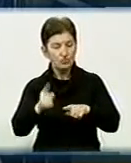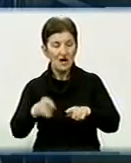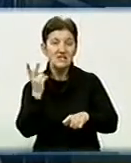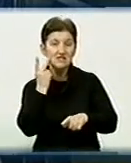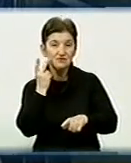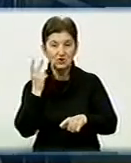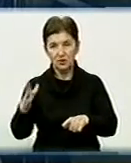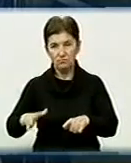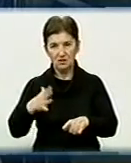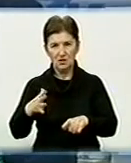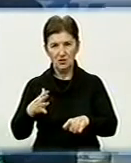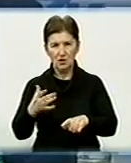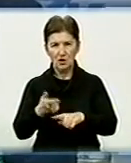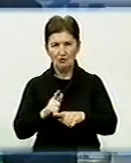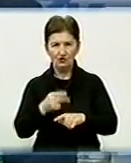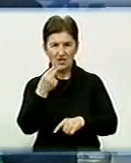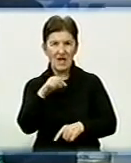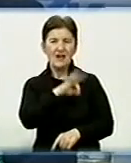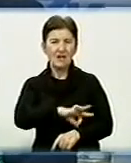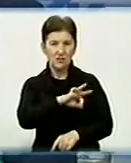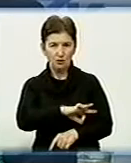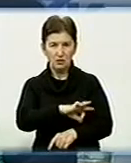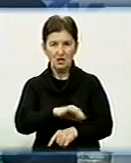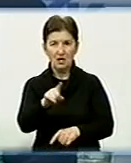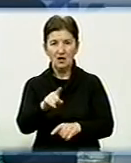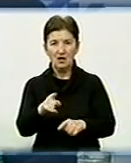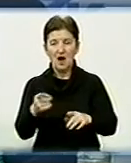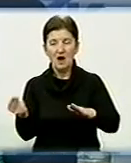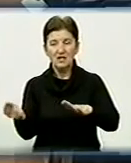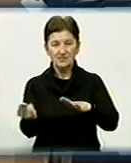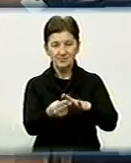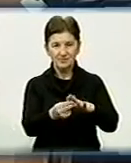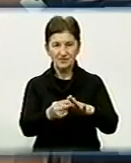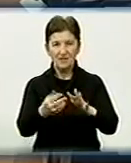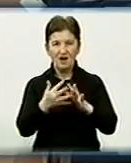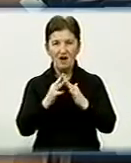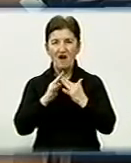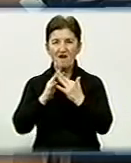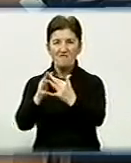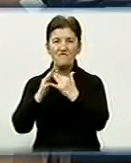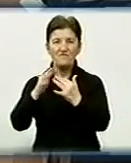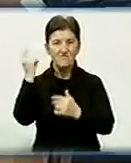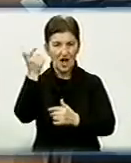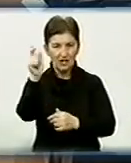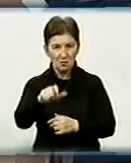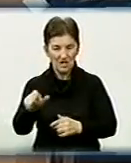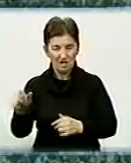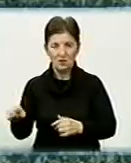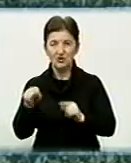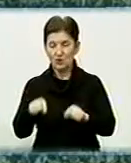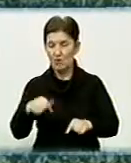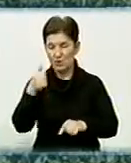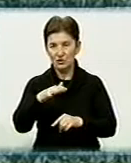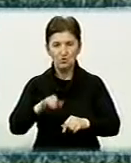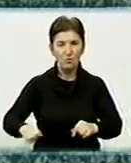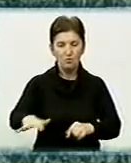культурою рентабельною. Мотивувати фермерів до вирощування цукрового буряку обіцяють обласні посадовці. Цьогоріч площі посіву планують